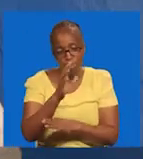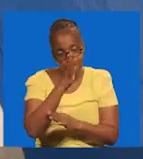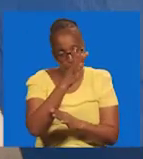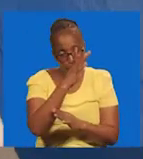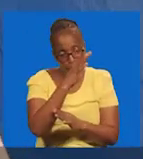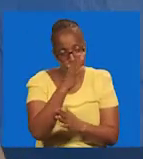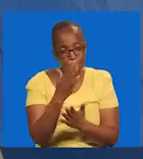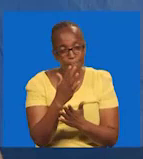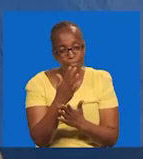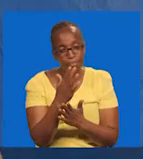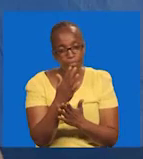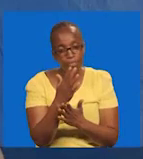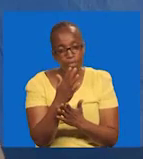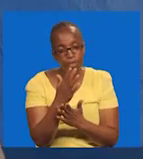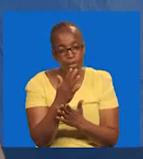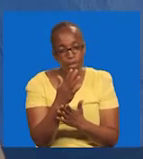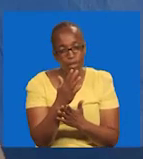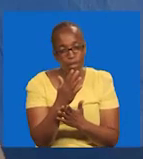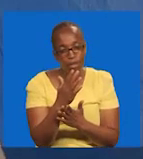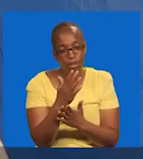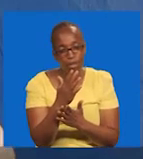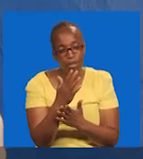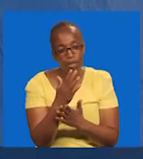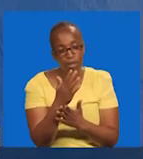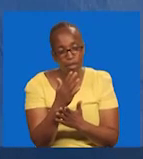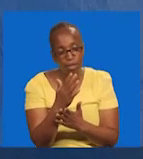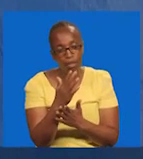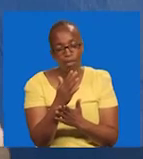kutafute. Na njiwe gani.